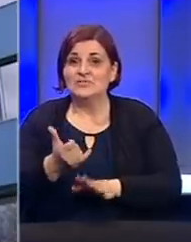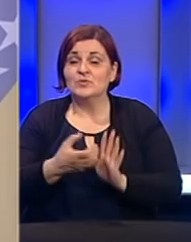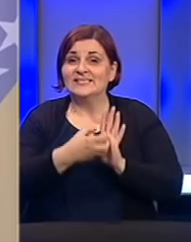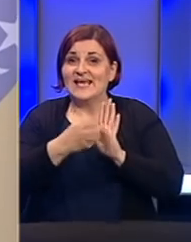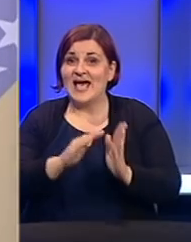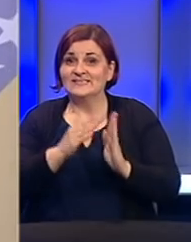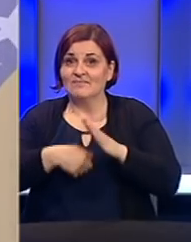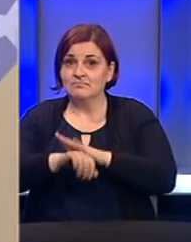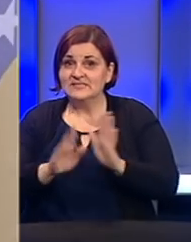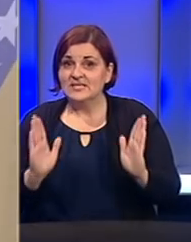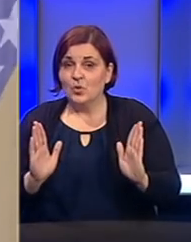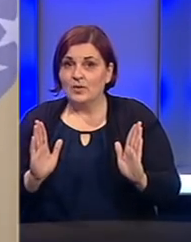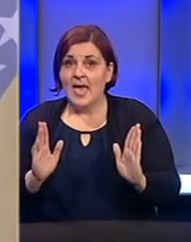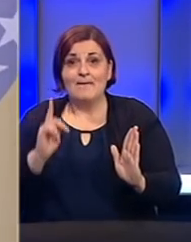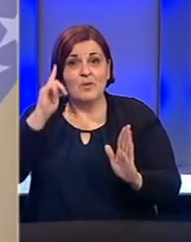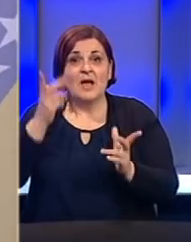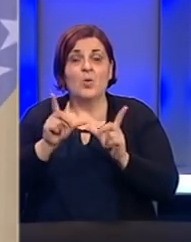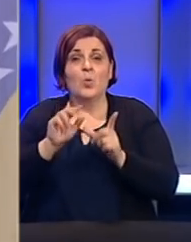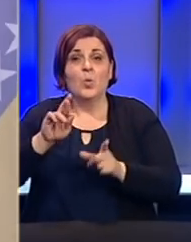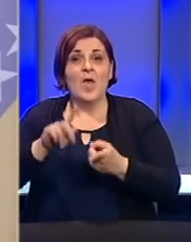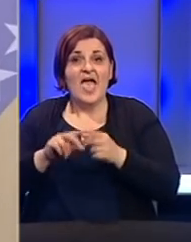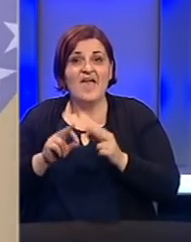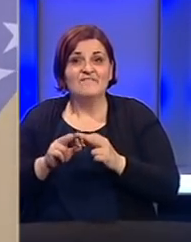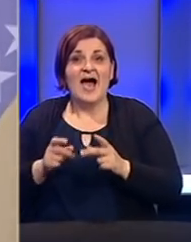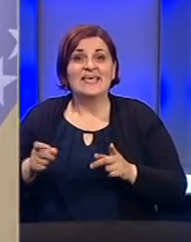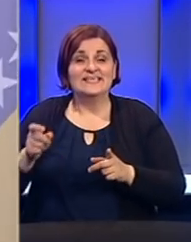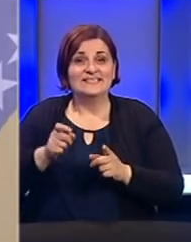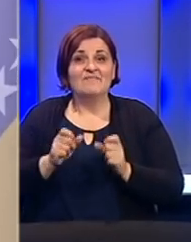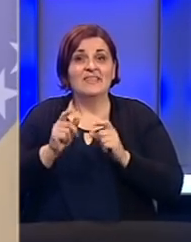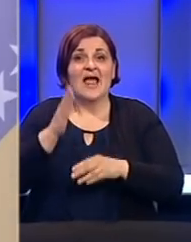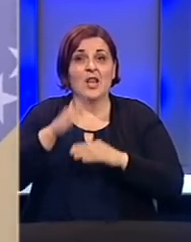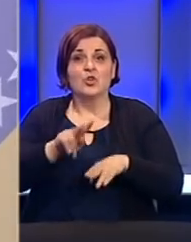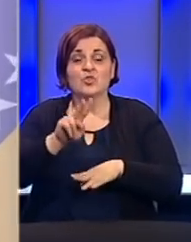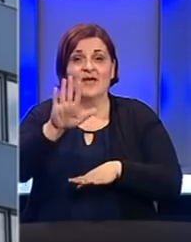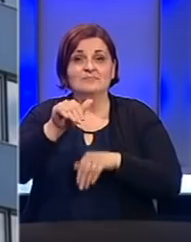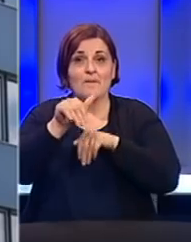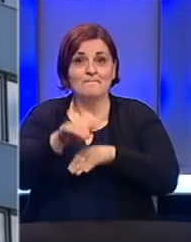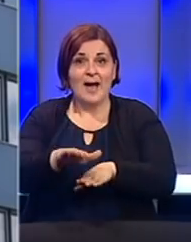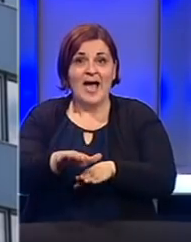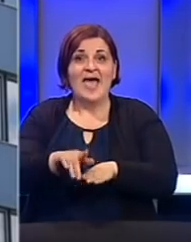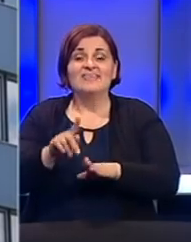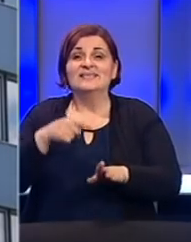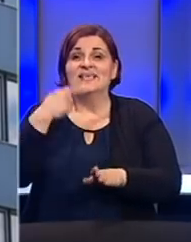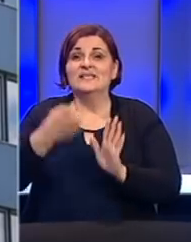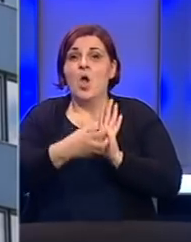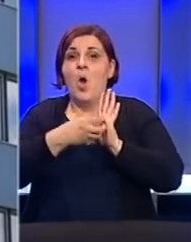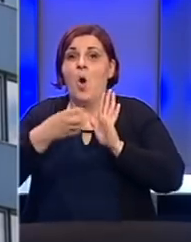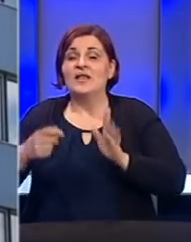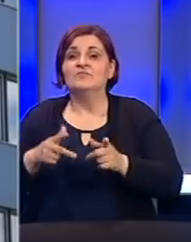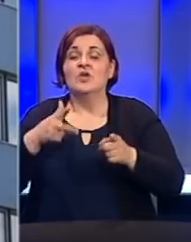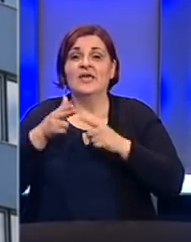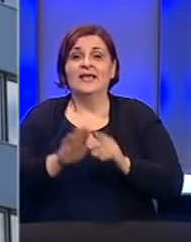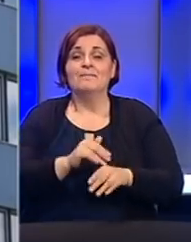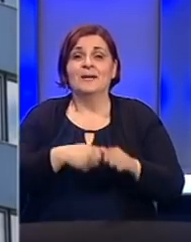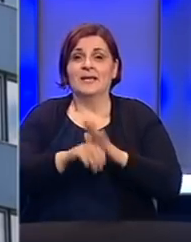jesu li za nastavak sezone, a podsjećamo kako je UEFA Savezima dala rok do 25. svibnja da se izjasne o